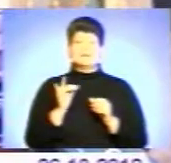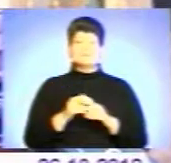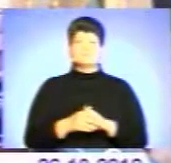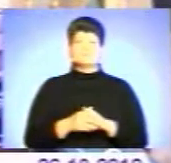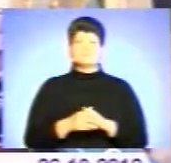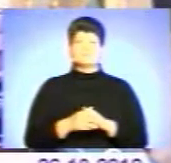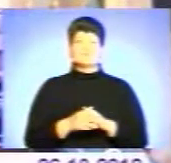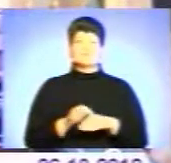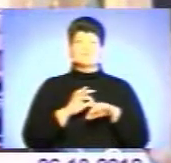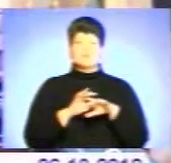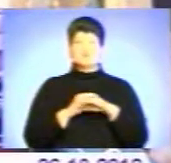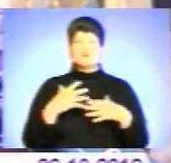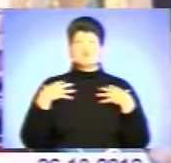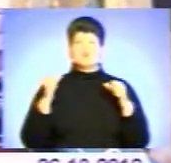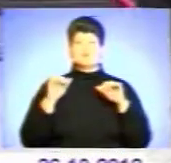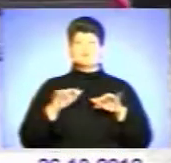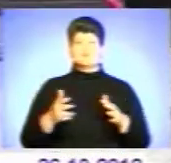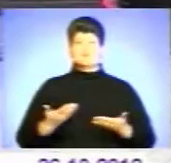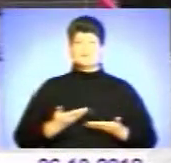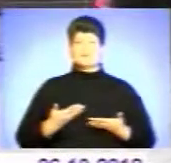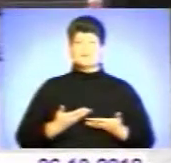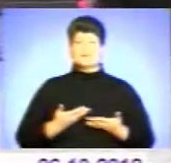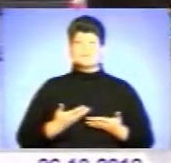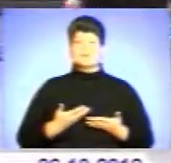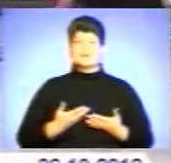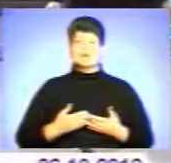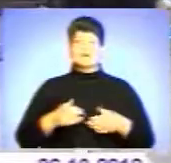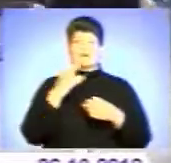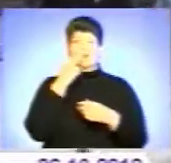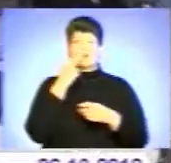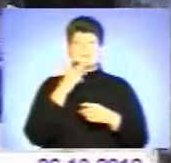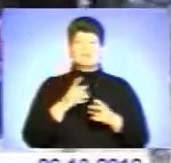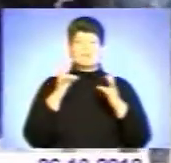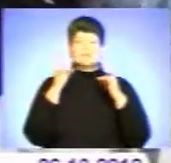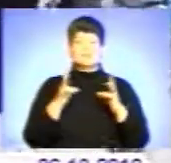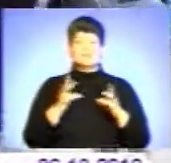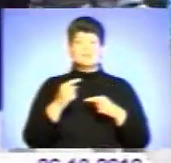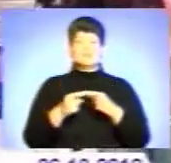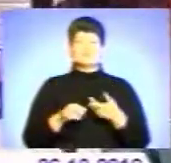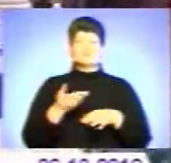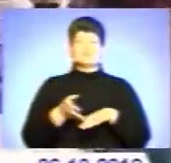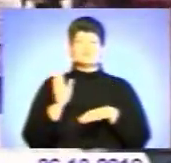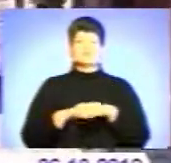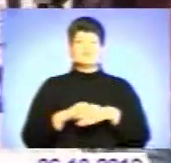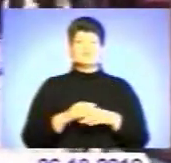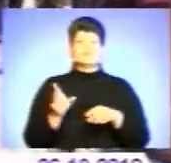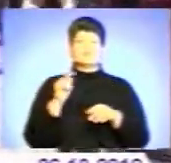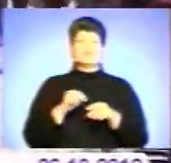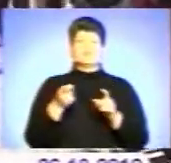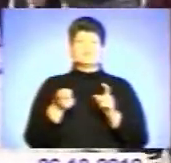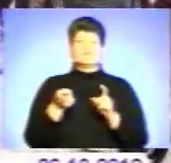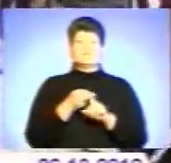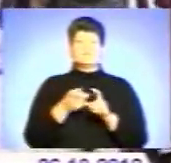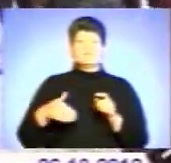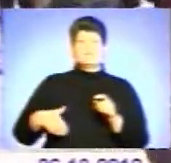вести здоровий спосіб життя. Грип небезпечний своїми ускладненнями. У дітей він може викликати ураження різних органів та